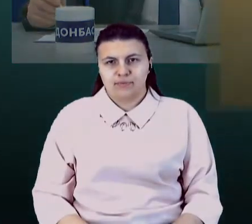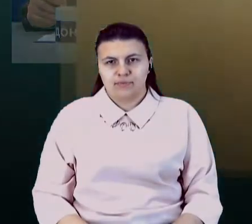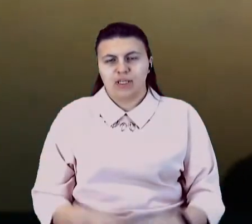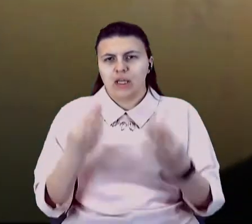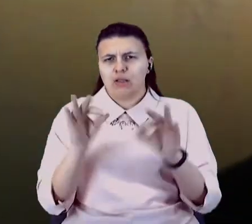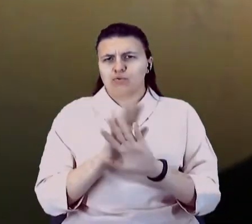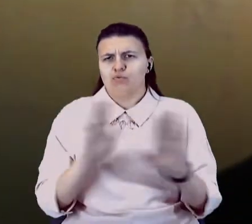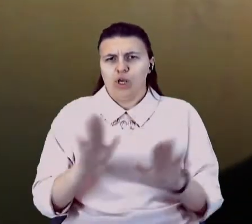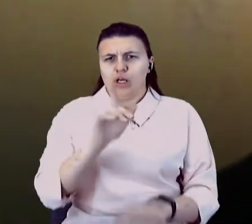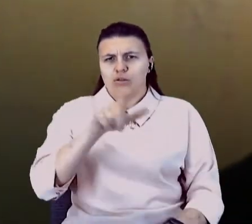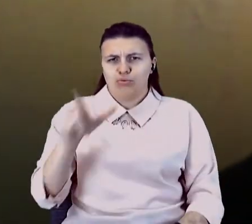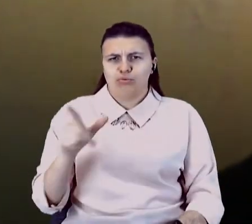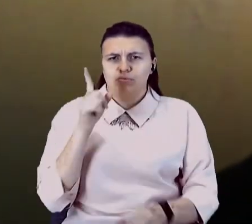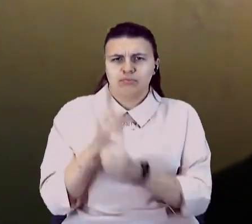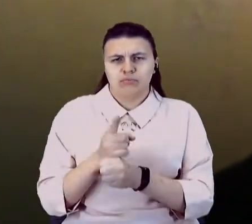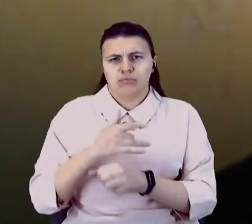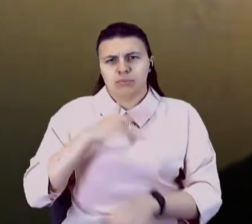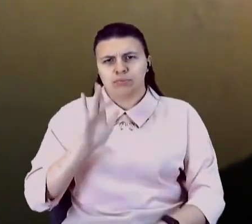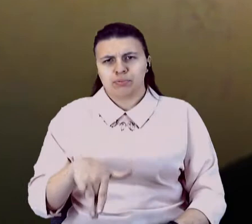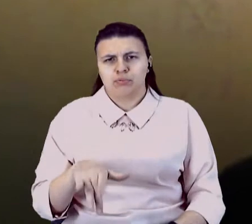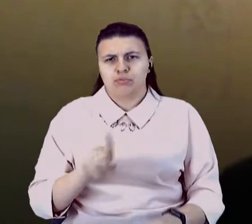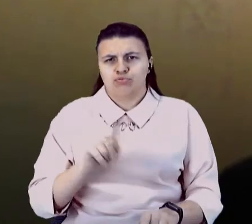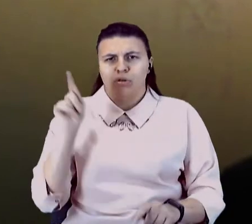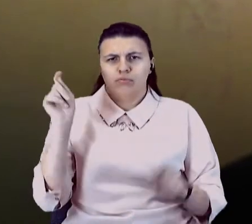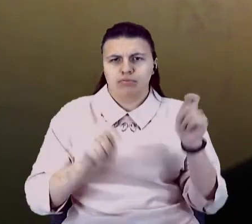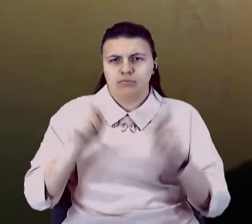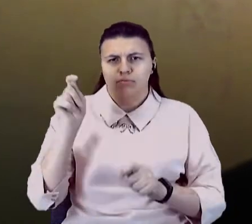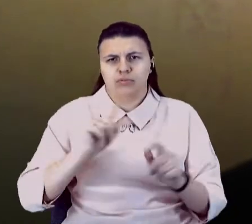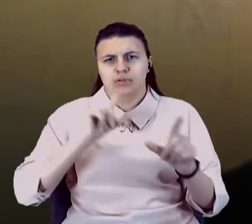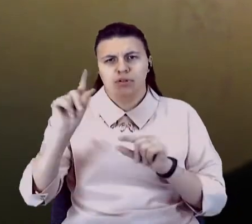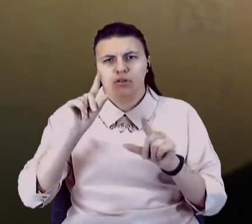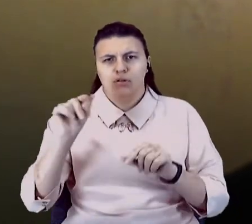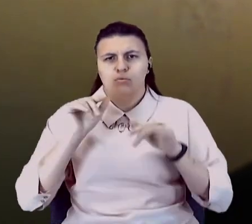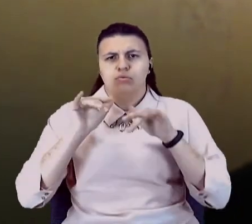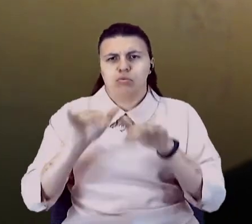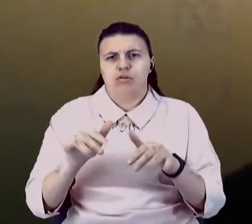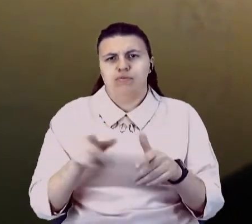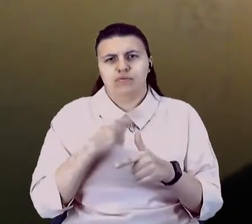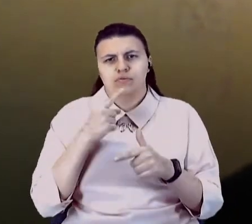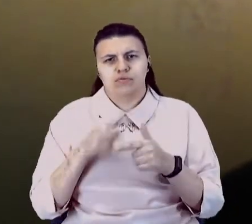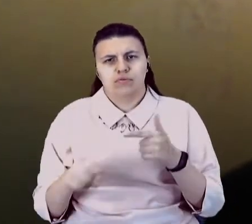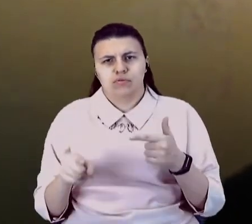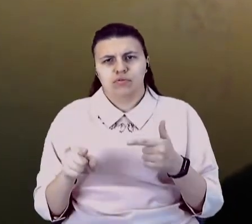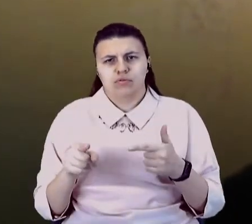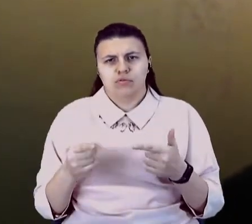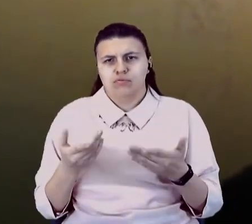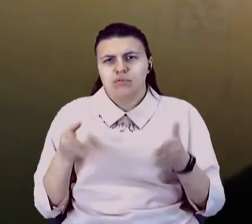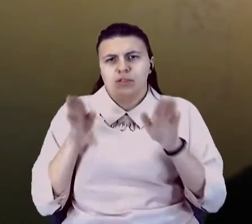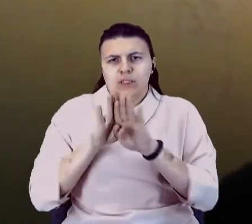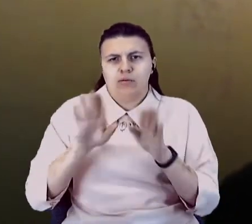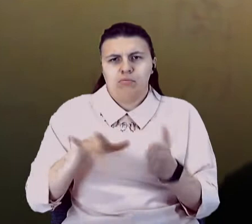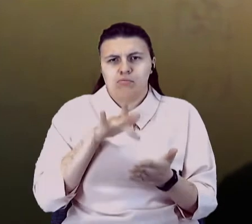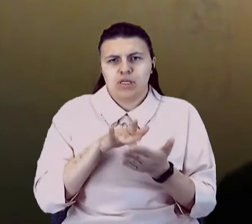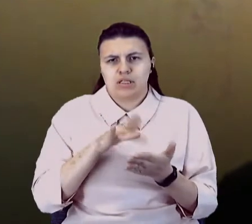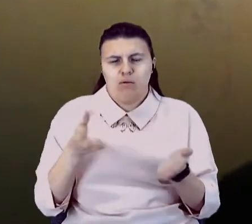їздити у справах, чи закрити міста якісь,